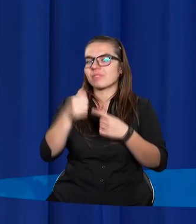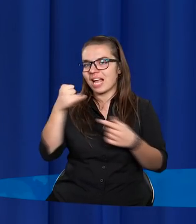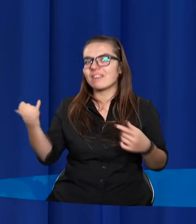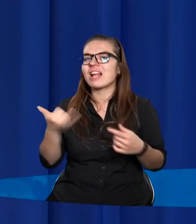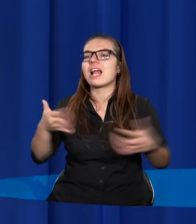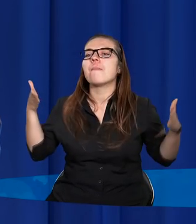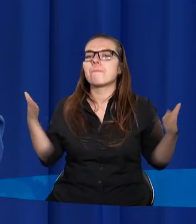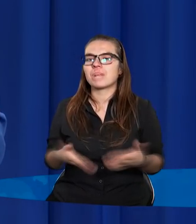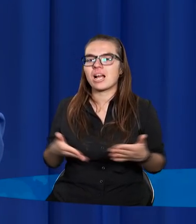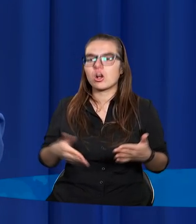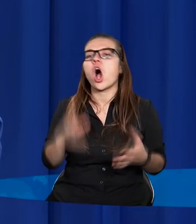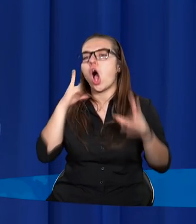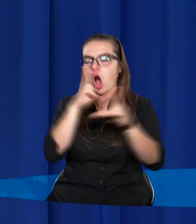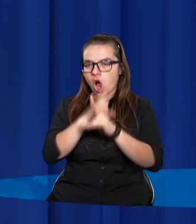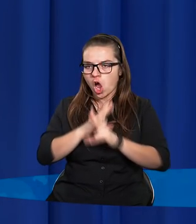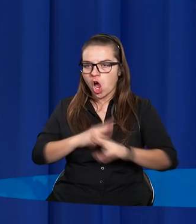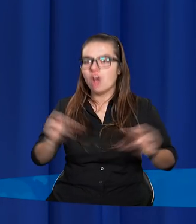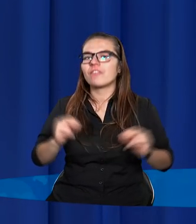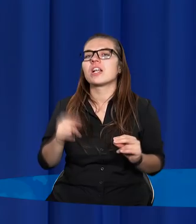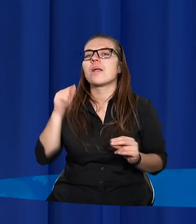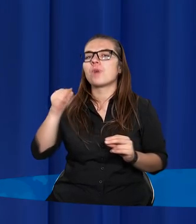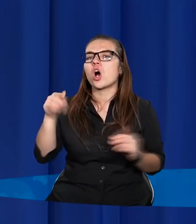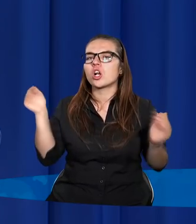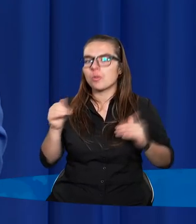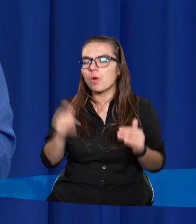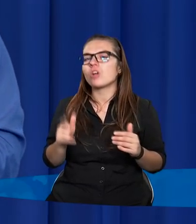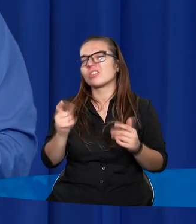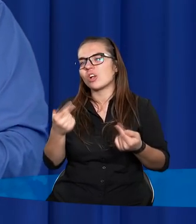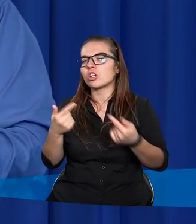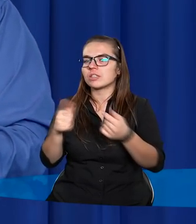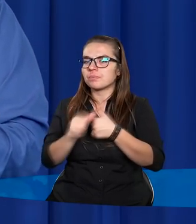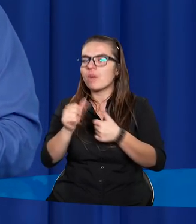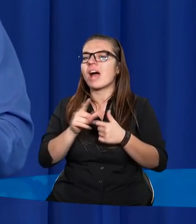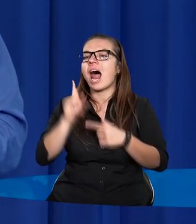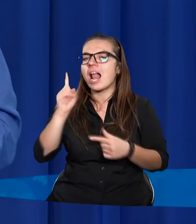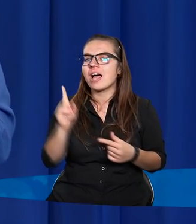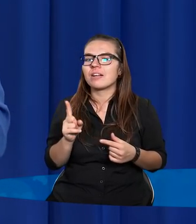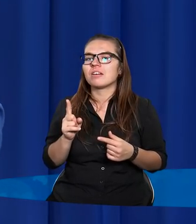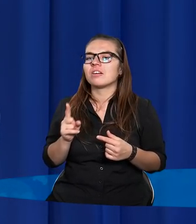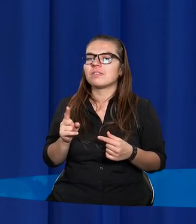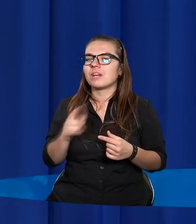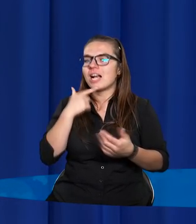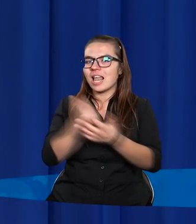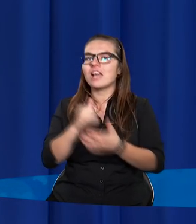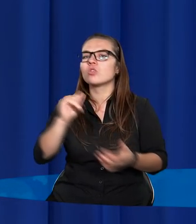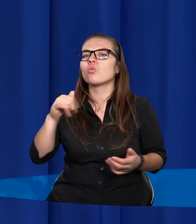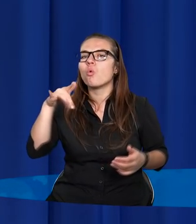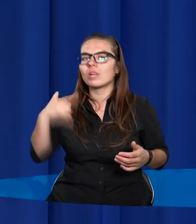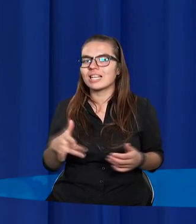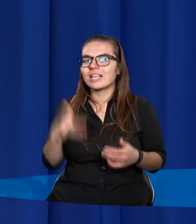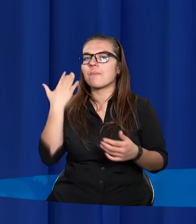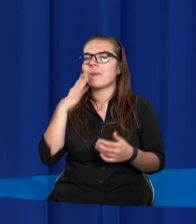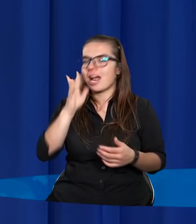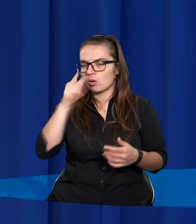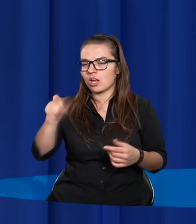piekło. Owszem, one mogą to sugerować, ale list Judy bardzo ładnie